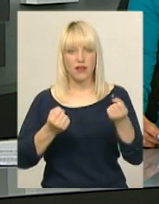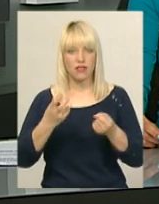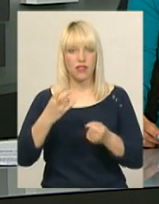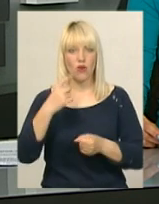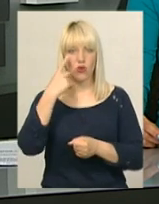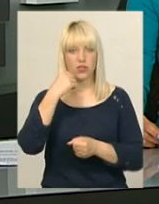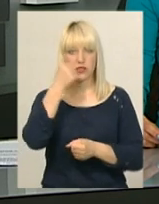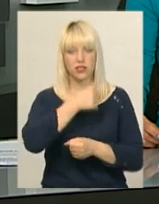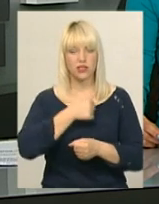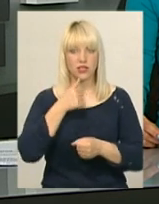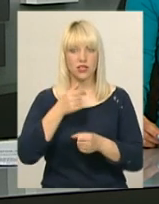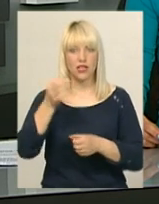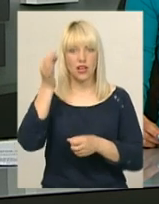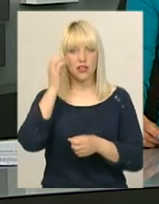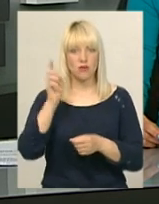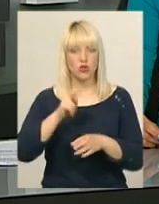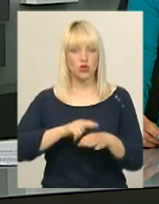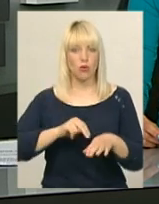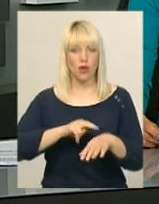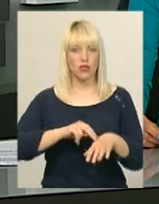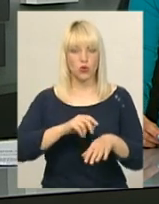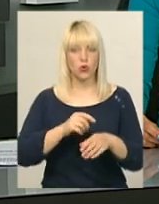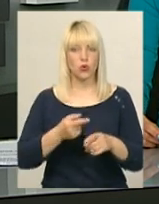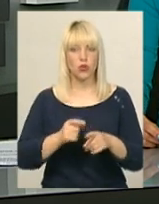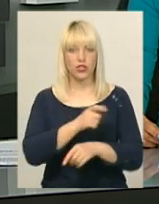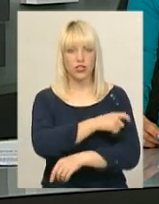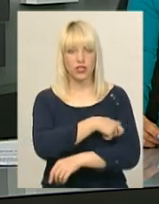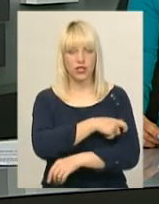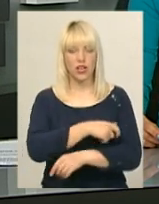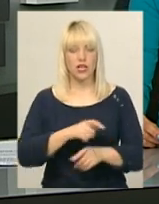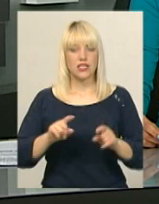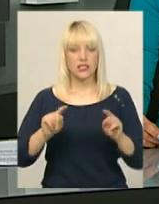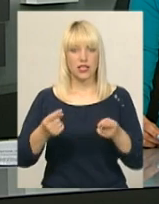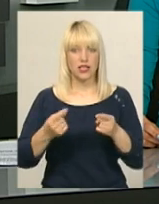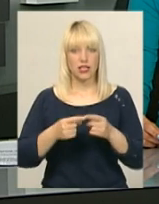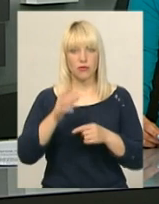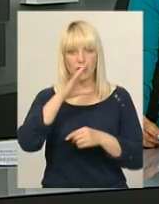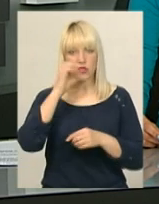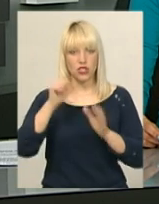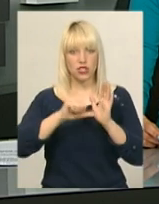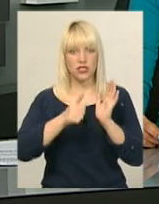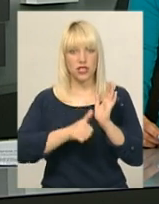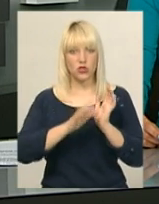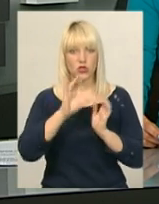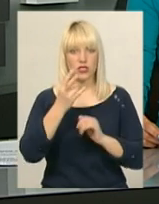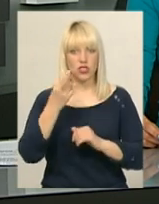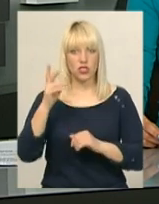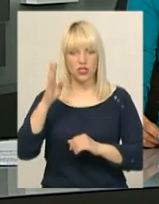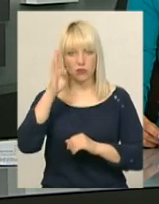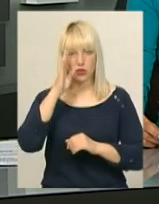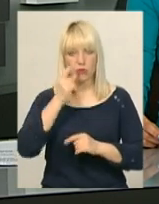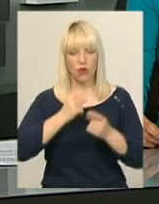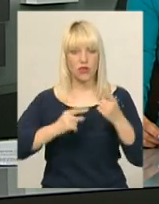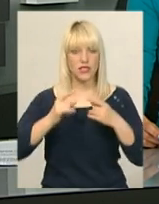один рік. Нагадаю, патрульні затримали секретаря Хмельницької міської ради Михайла Кривака в ніч проти 16 січня. Чиновник повертався